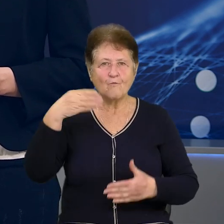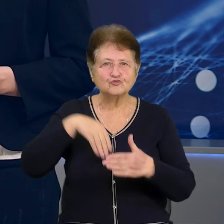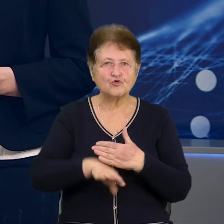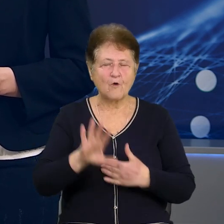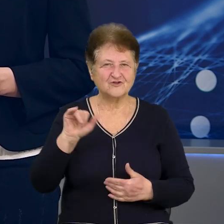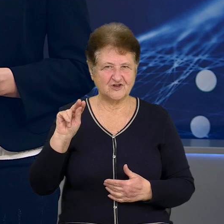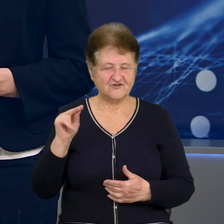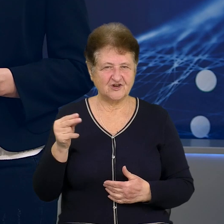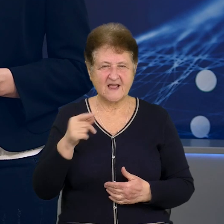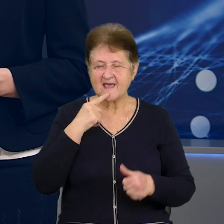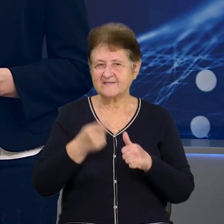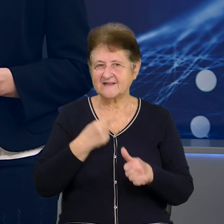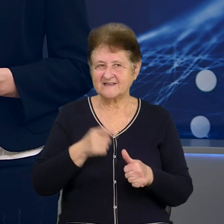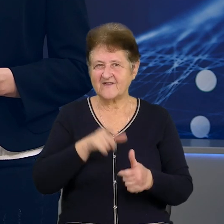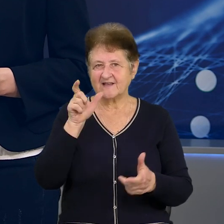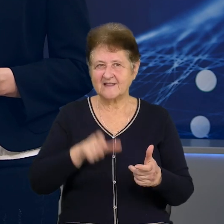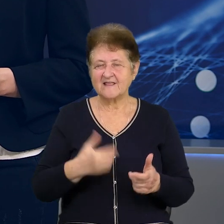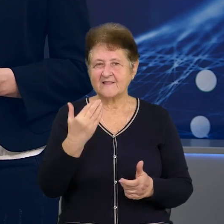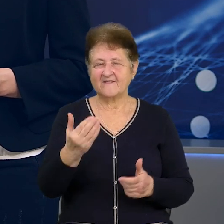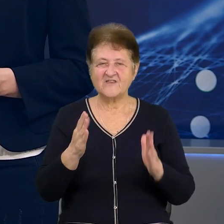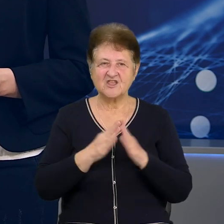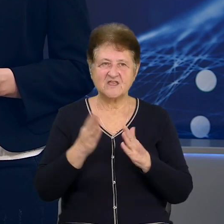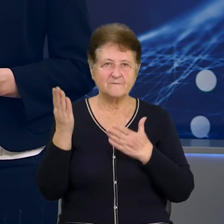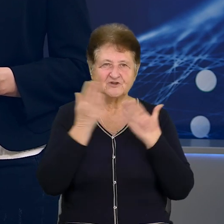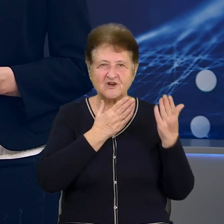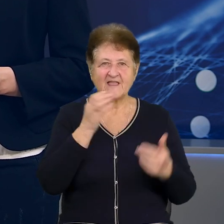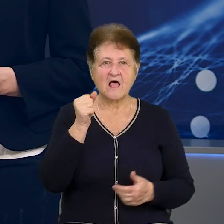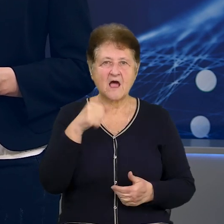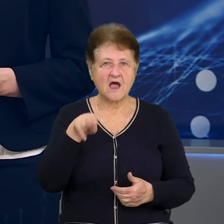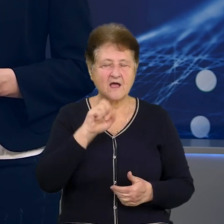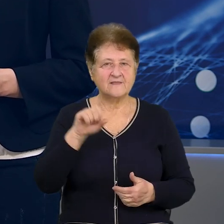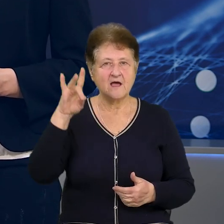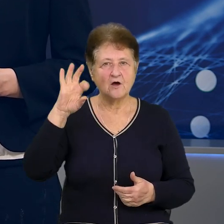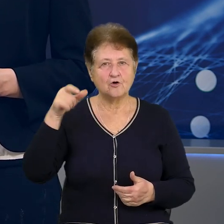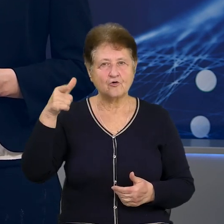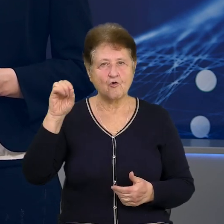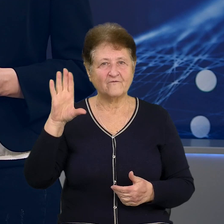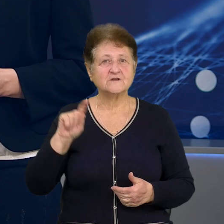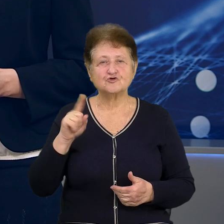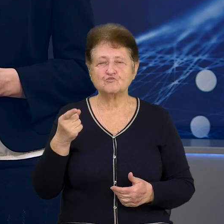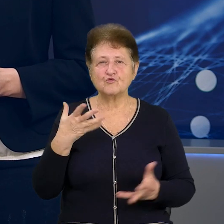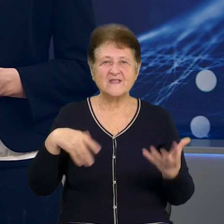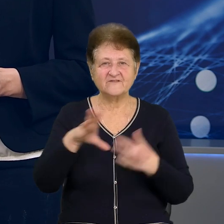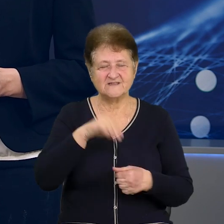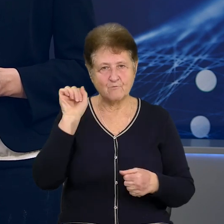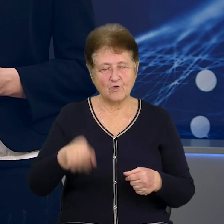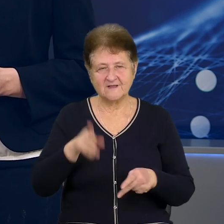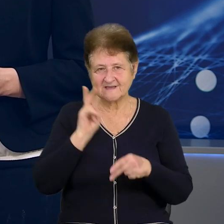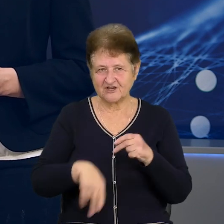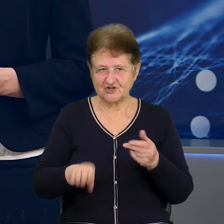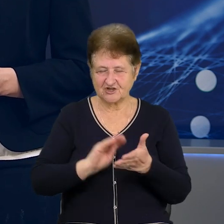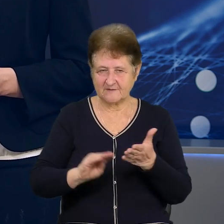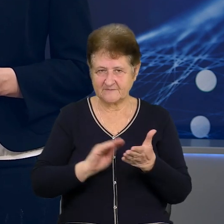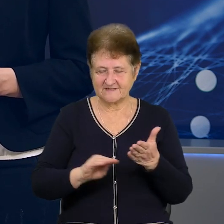Чернігові. Називався текст «Твій дім», читала його Ада Роговцева. Чому не всі у Чернігові змогли дописати диктант до кінця,